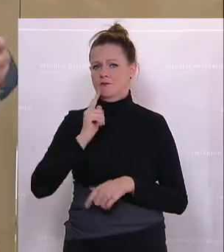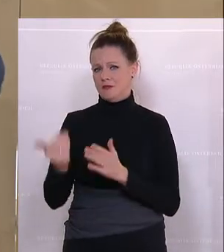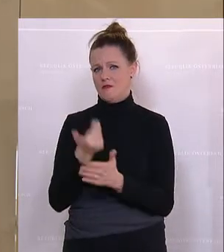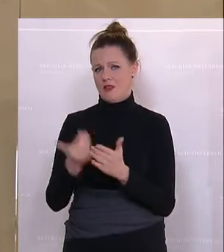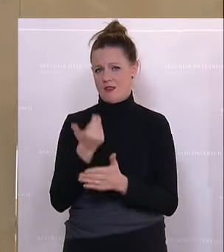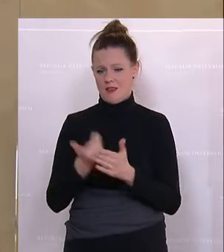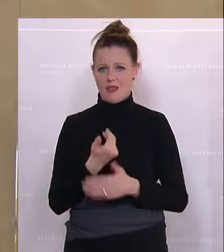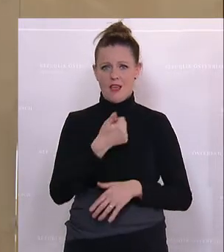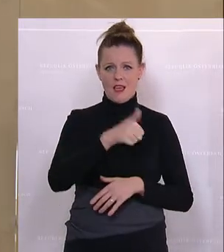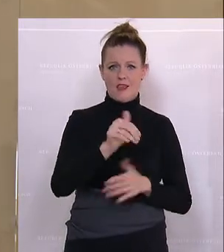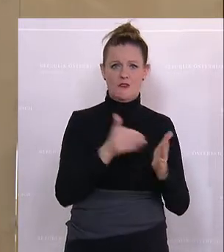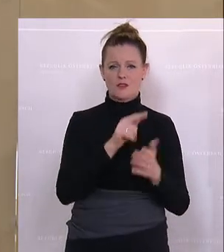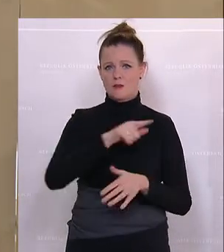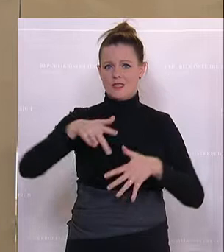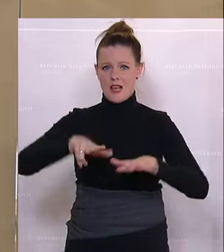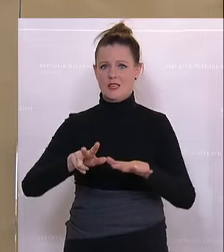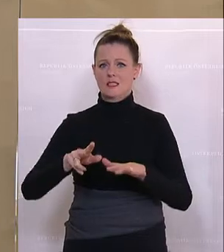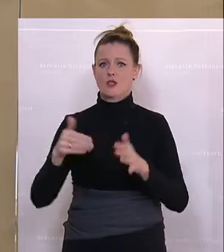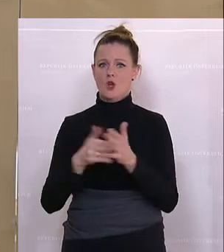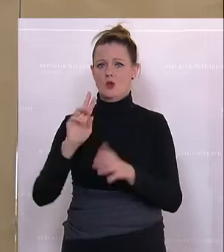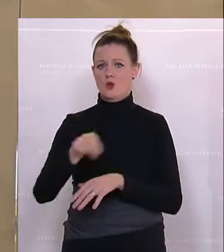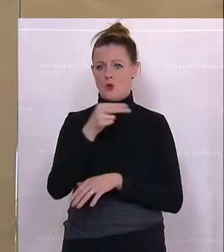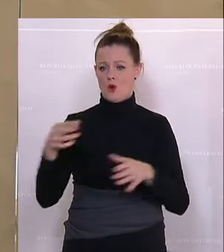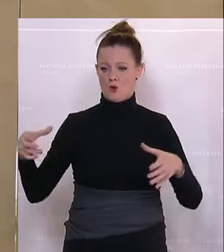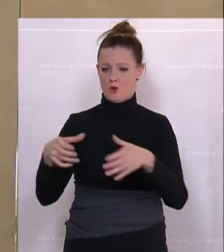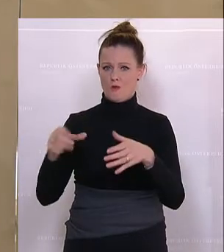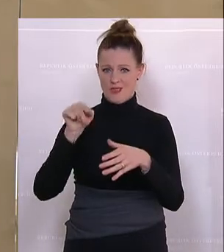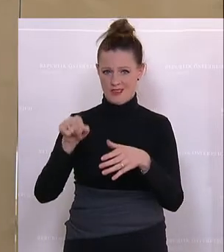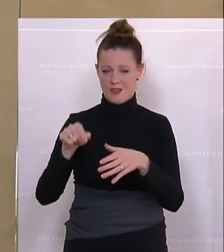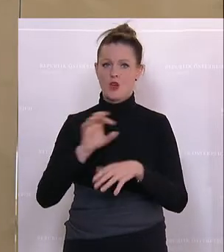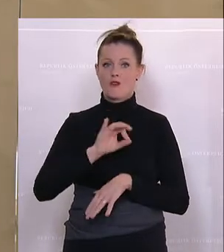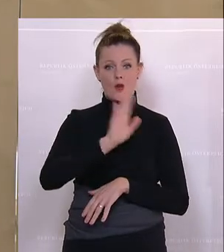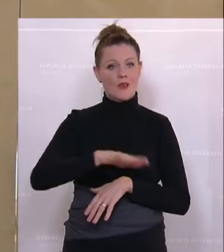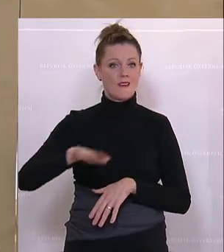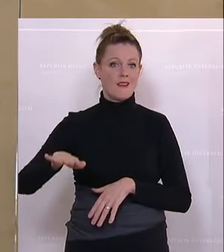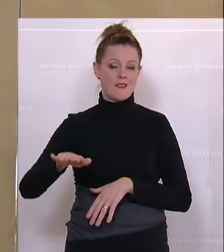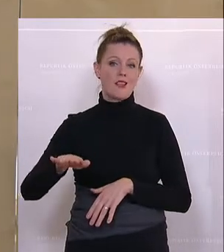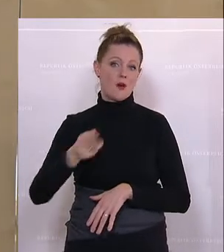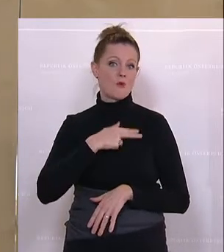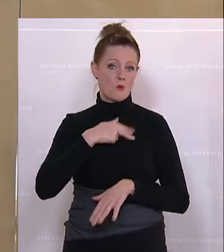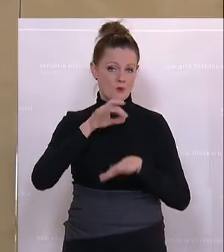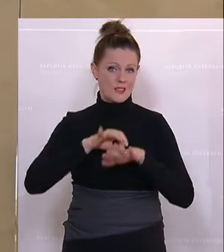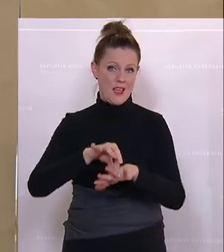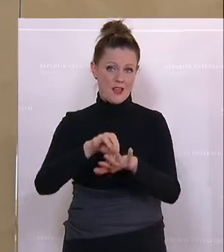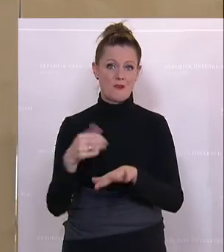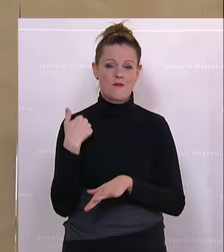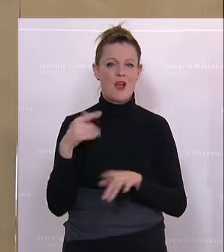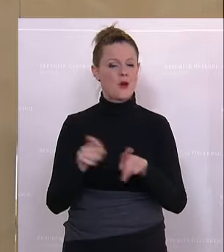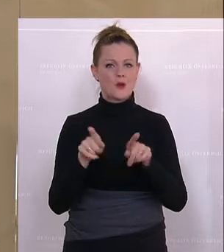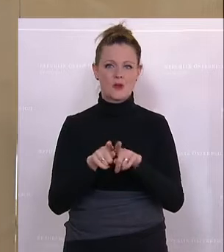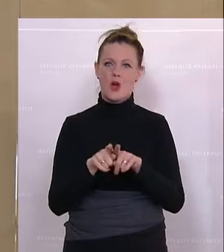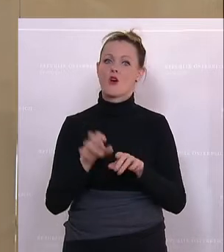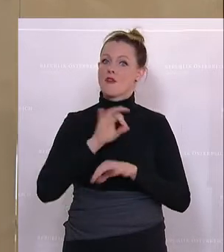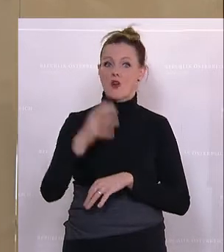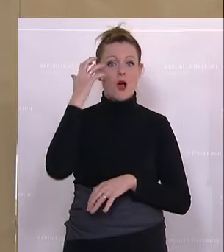zwischen 11.000 und 18.000 Euro ist diese Gruppe. Wir haben den Kinderbonus damals schon eingeführt. Und ich darf auch für die